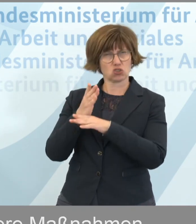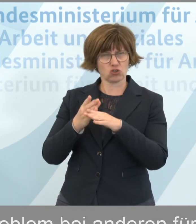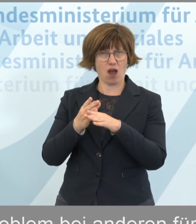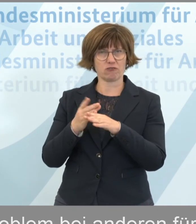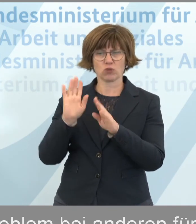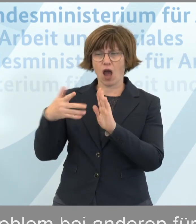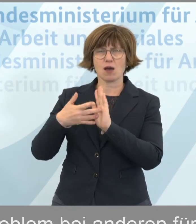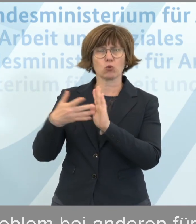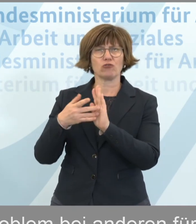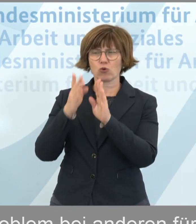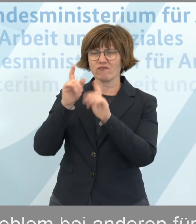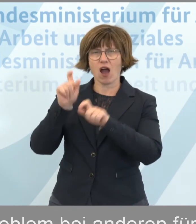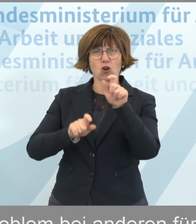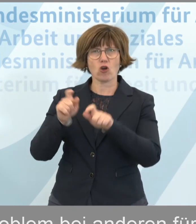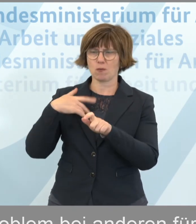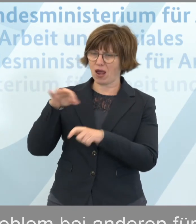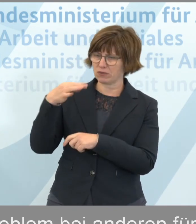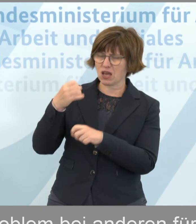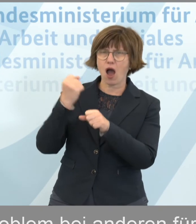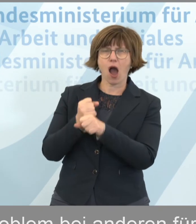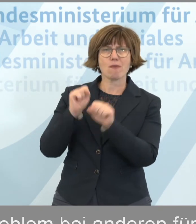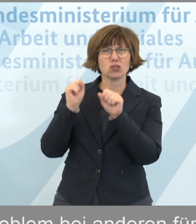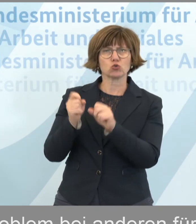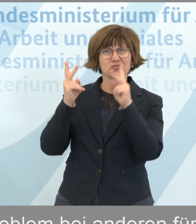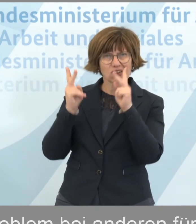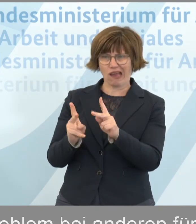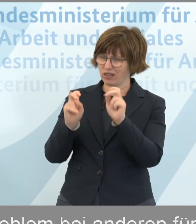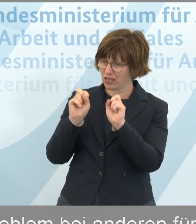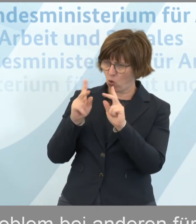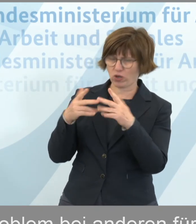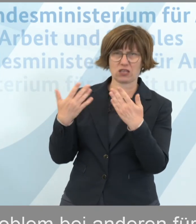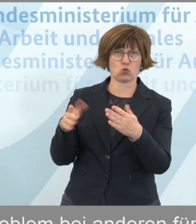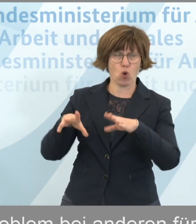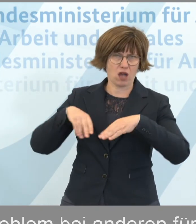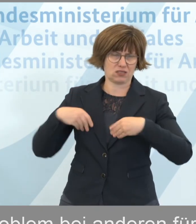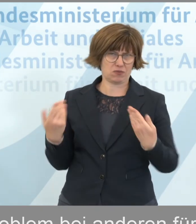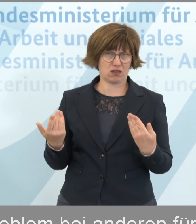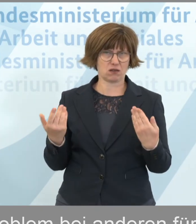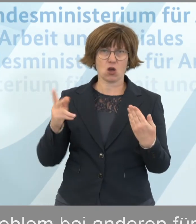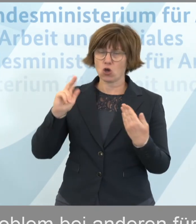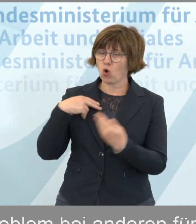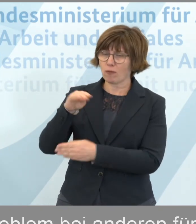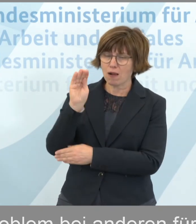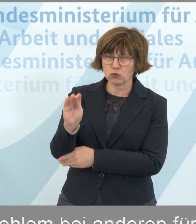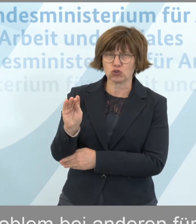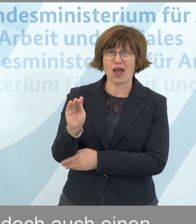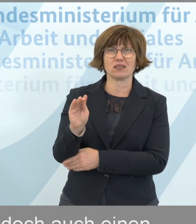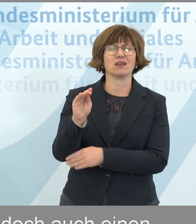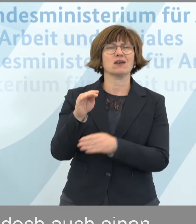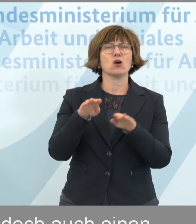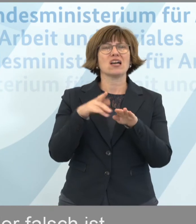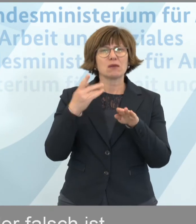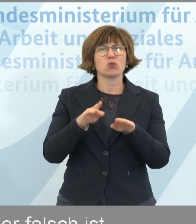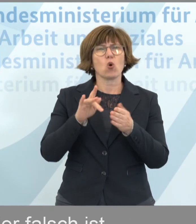ist nach Prüfung der Fachleute meines Ministeriums aus arbeitsschutzrechtlicher Sicht, aus unserer Sicht akzeptabel. Ich lege noch mal Wert darauf, dass es